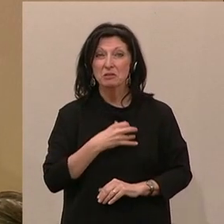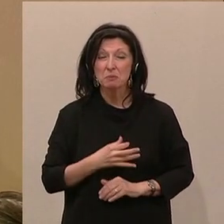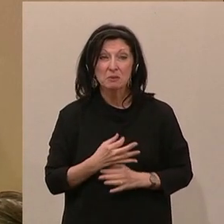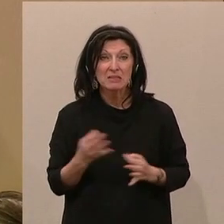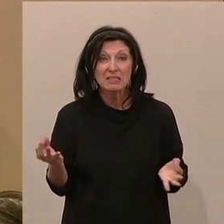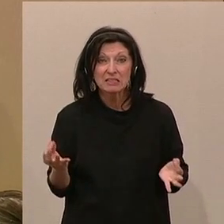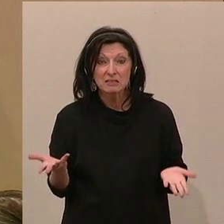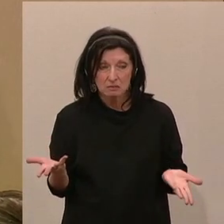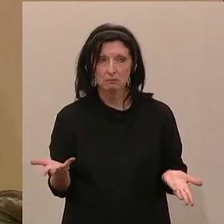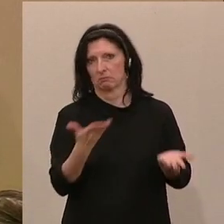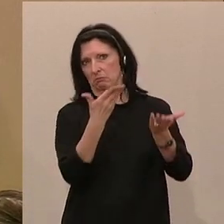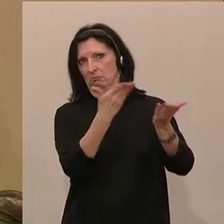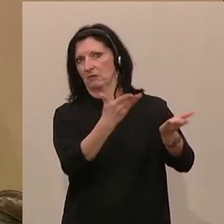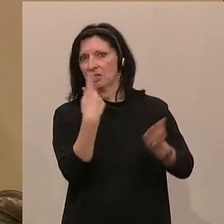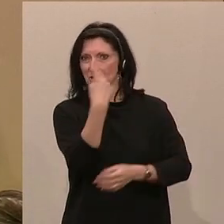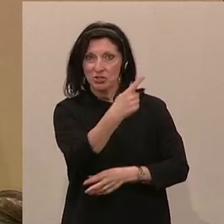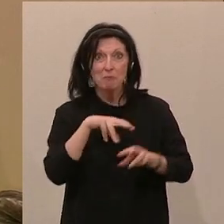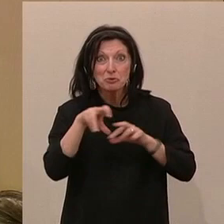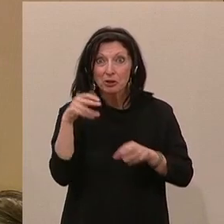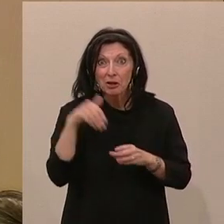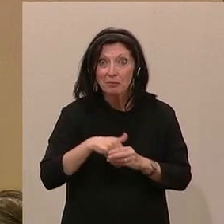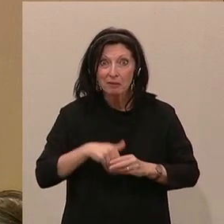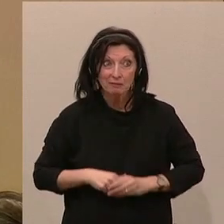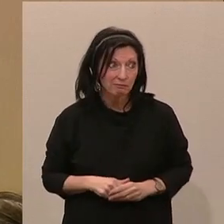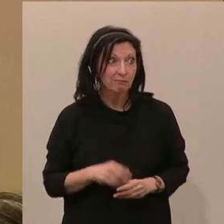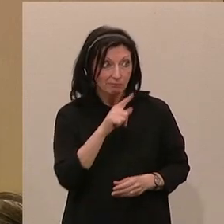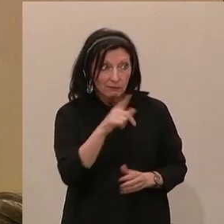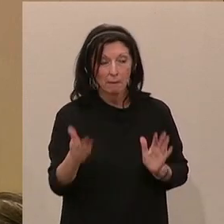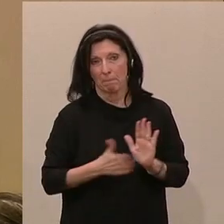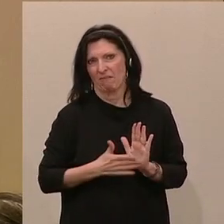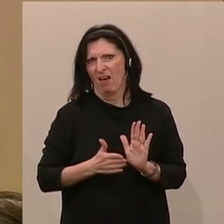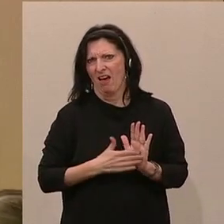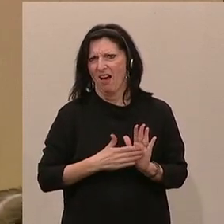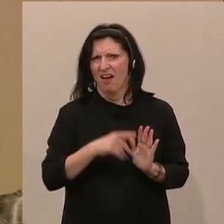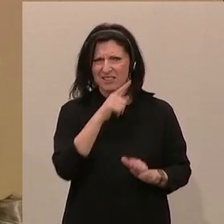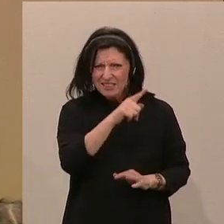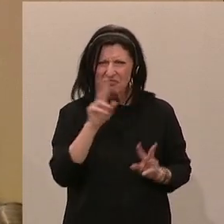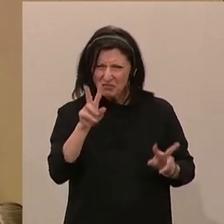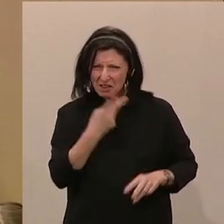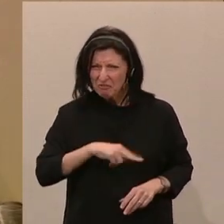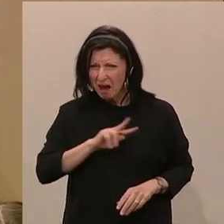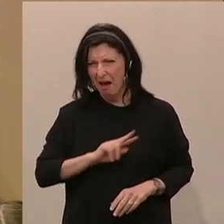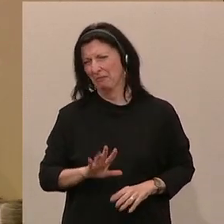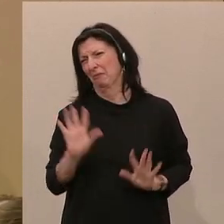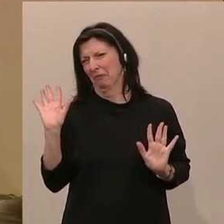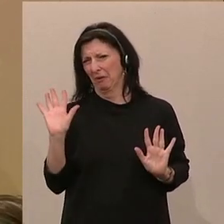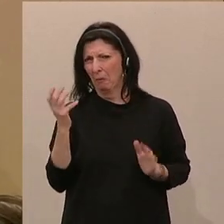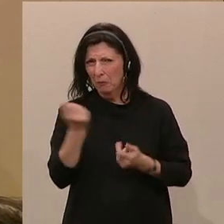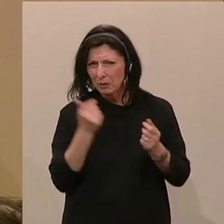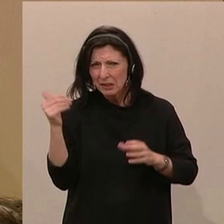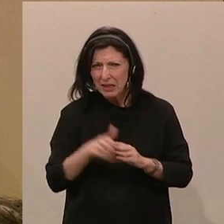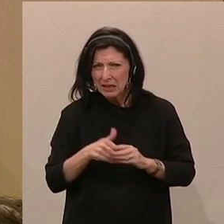nichts. Und ich sage Ihnen, hier stehen Sie in Regierungsverantwortung. Da zeigt sich wieder einmal, wie verantwortungsvoll auch Sie tatsächlich in der Politik